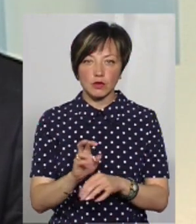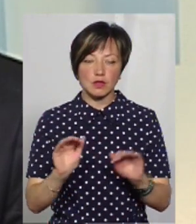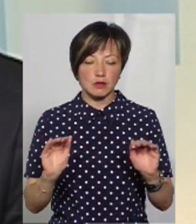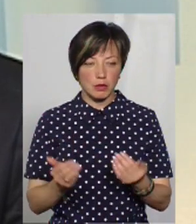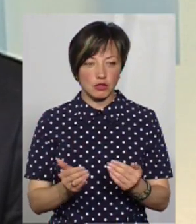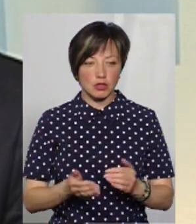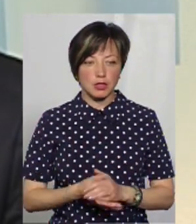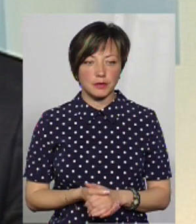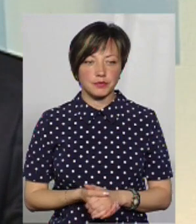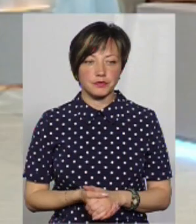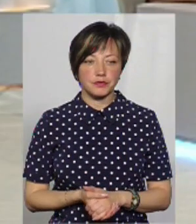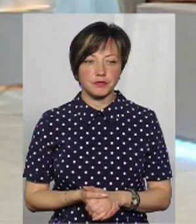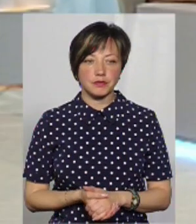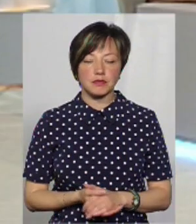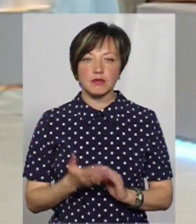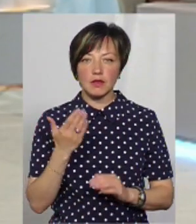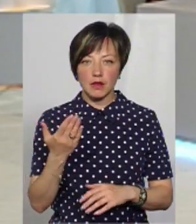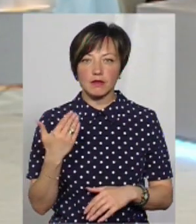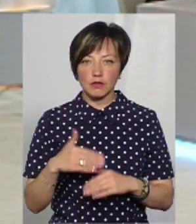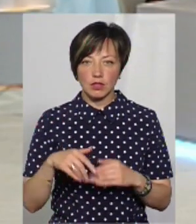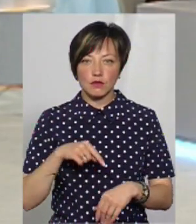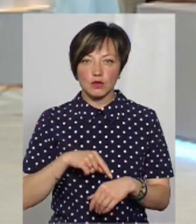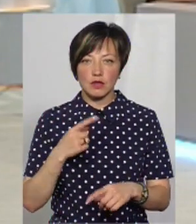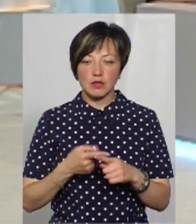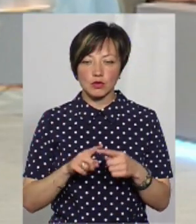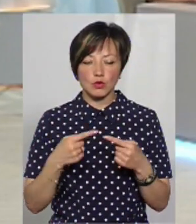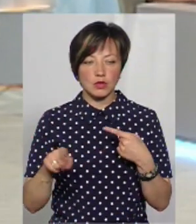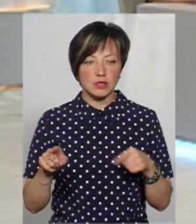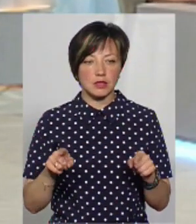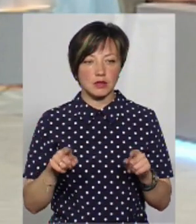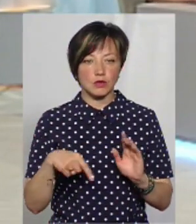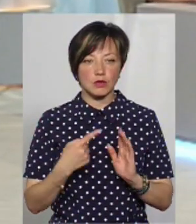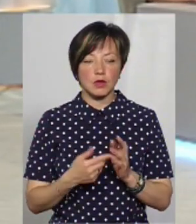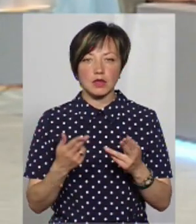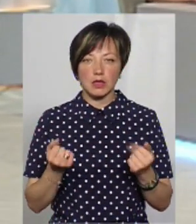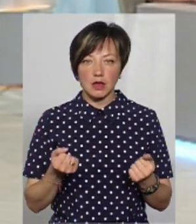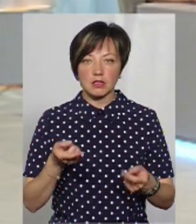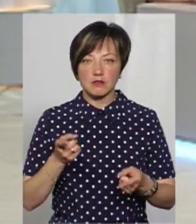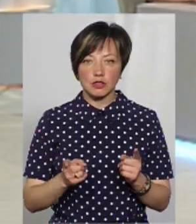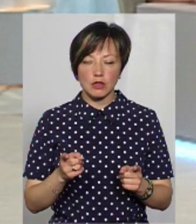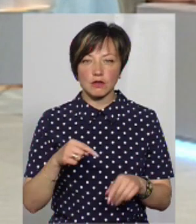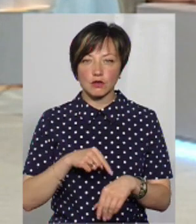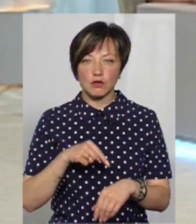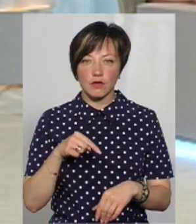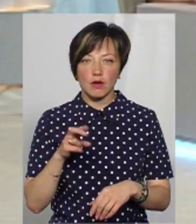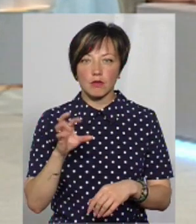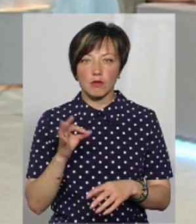зменшиться. Ви вже відчуваєте оцю різницю? Звичайно, тому що,